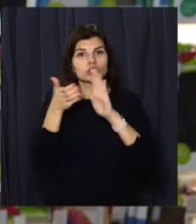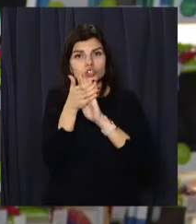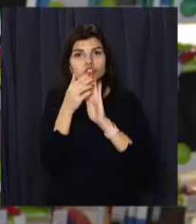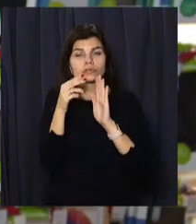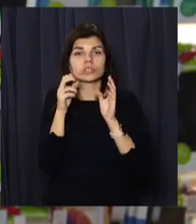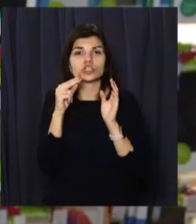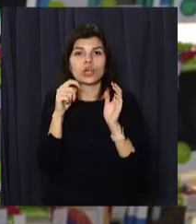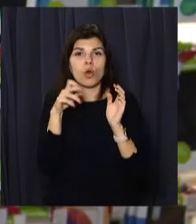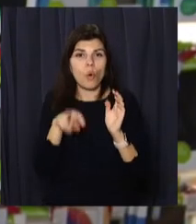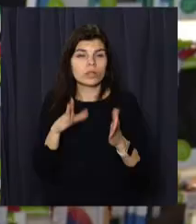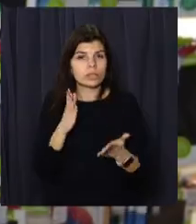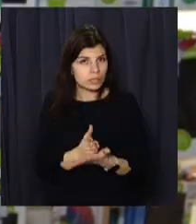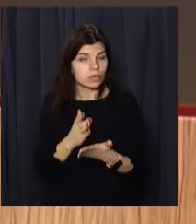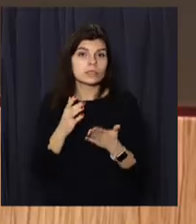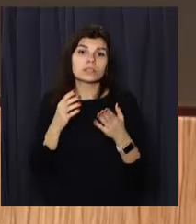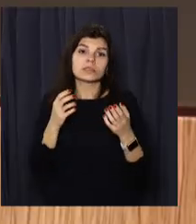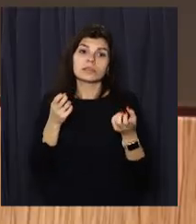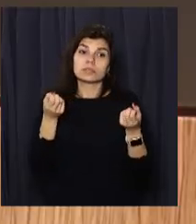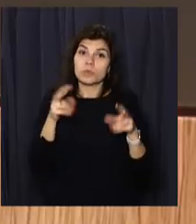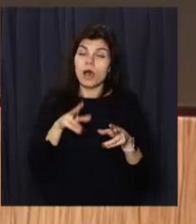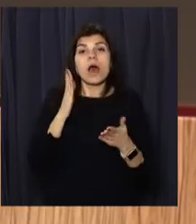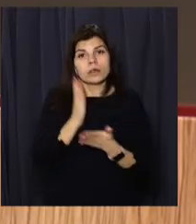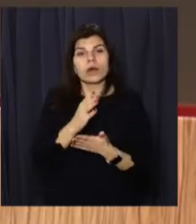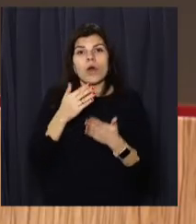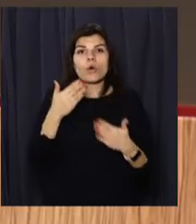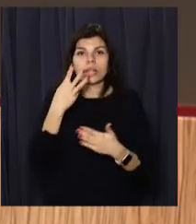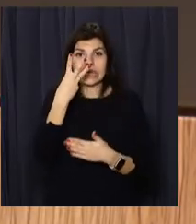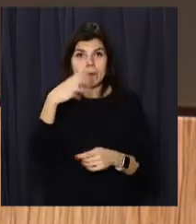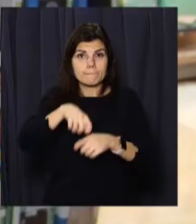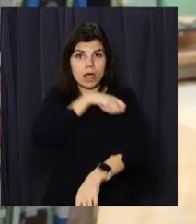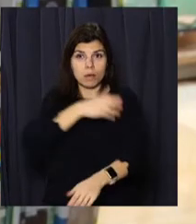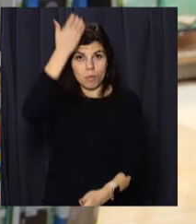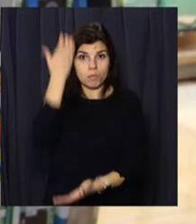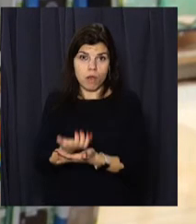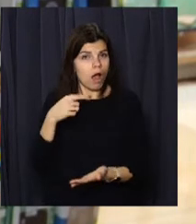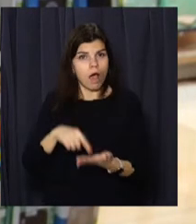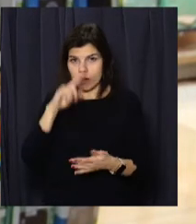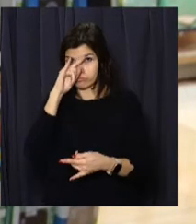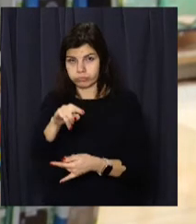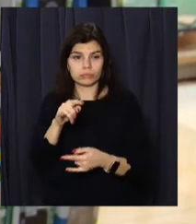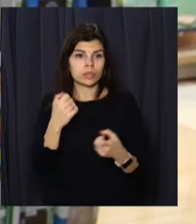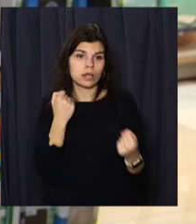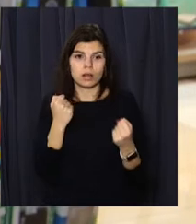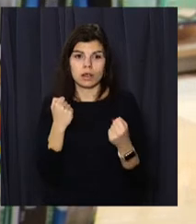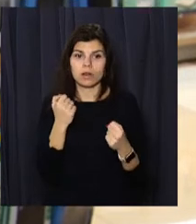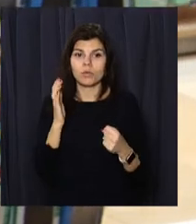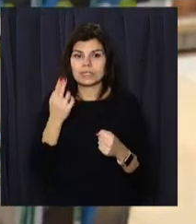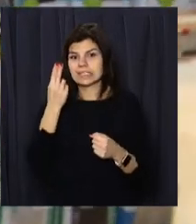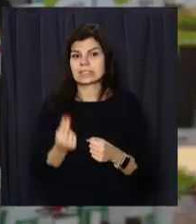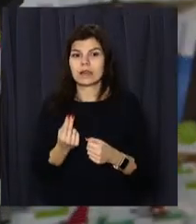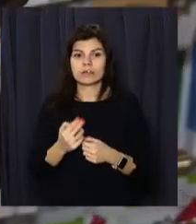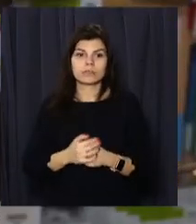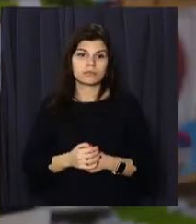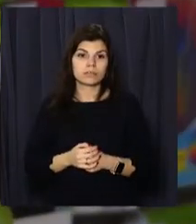захищені по стандарту 3 метри від падіння. Вони будуть грубоваті, телефон утолщається, але зато телефон буде цілості і